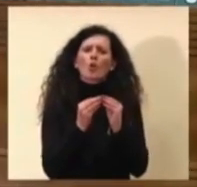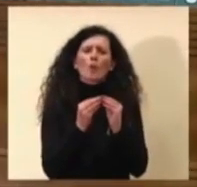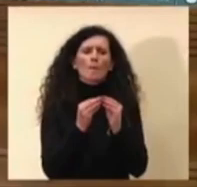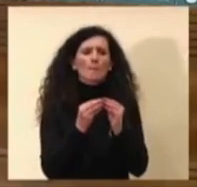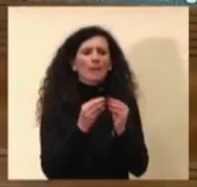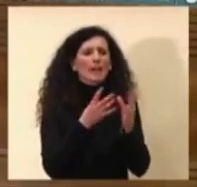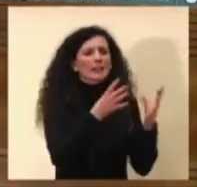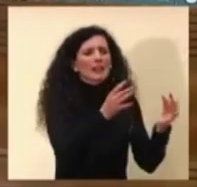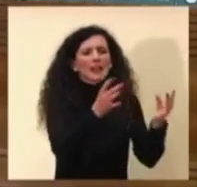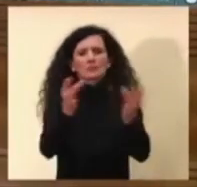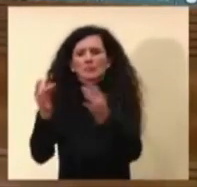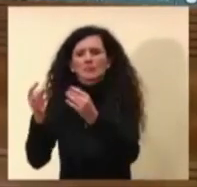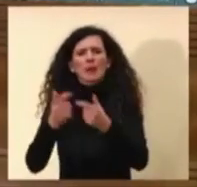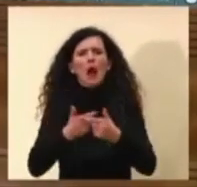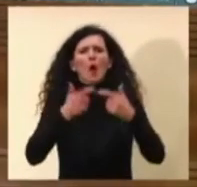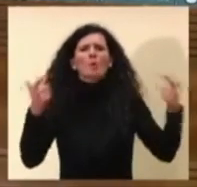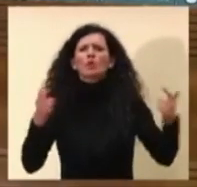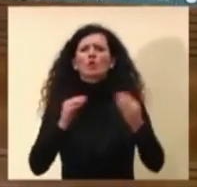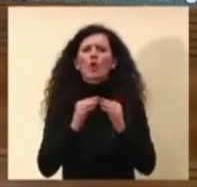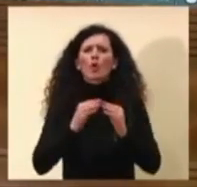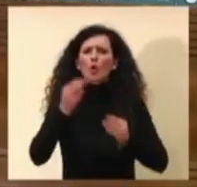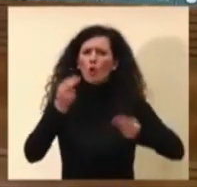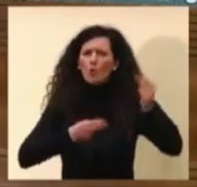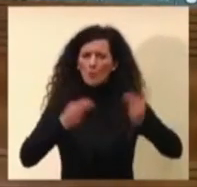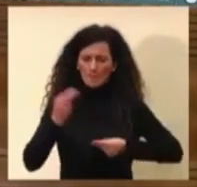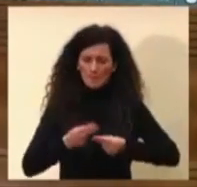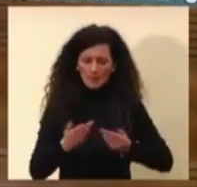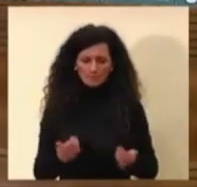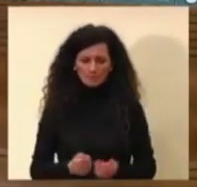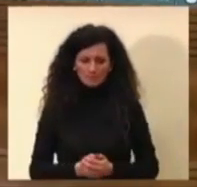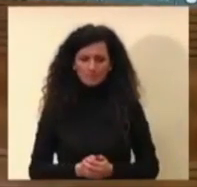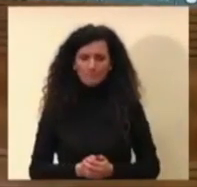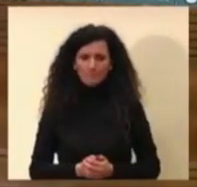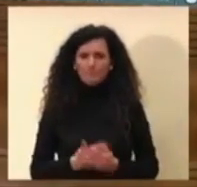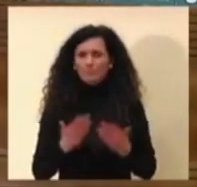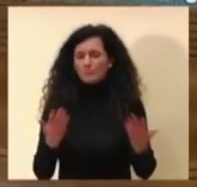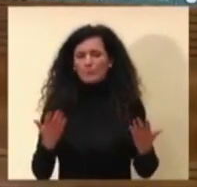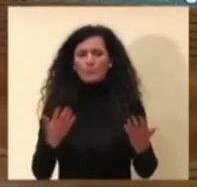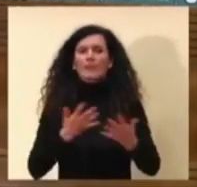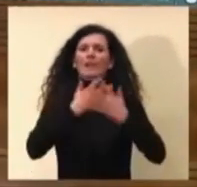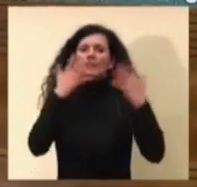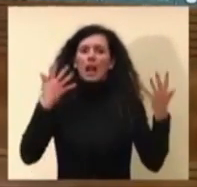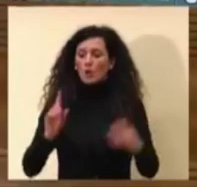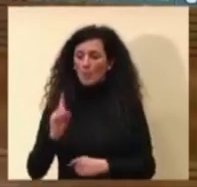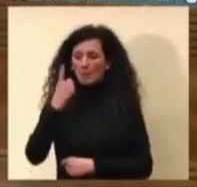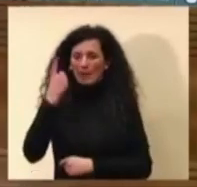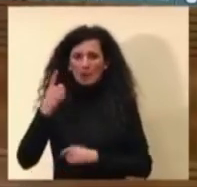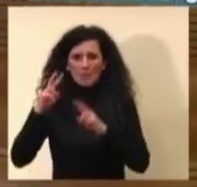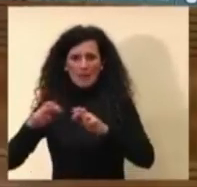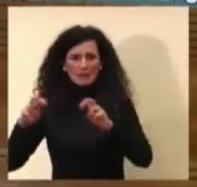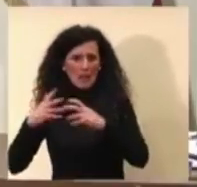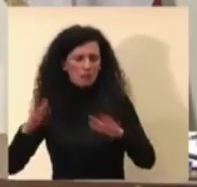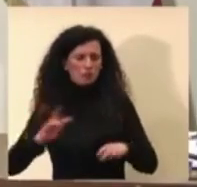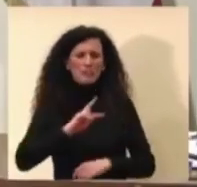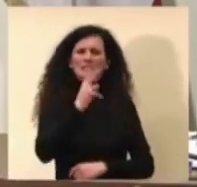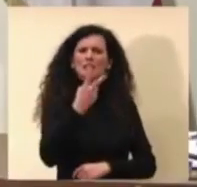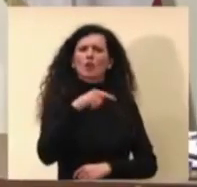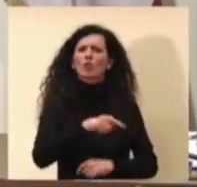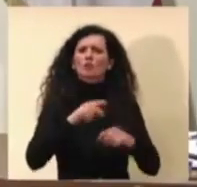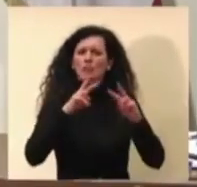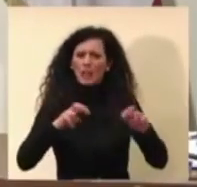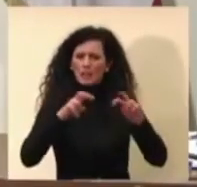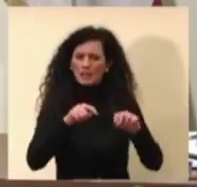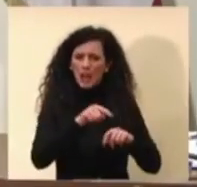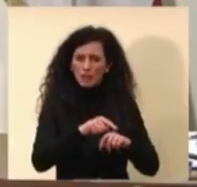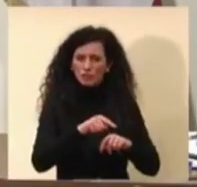trasmissibilità voi non sequenzia perché è chiaro che nella seconda indagine Fresh Survey che l